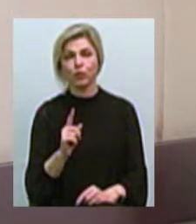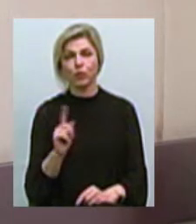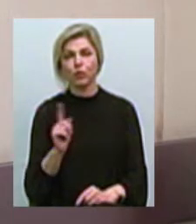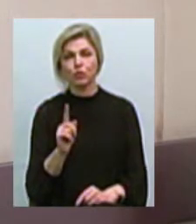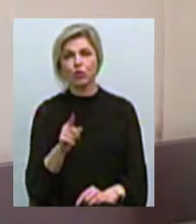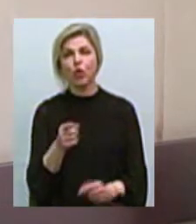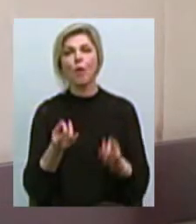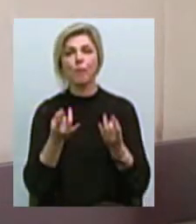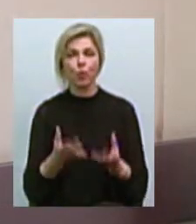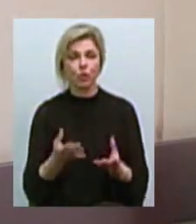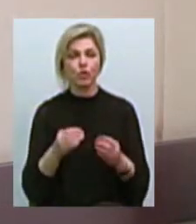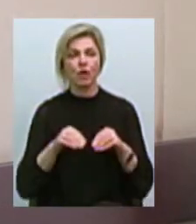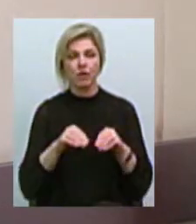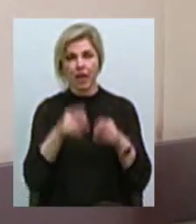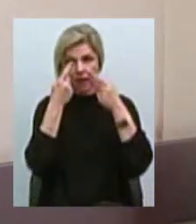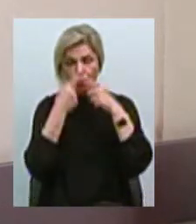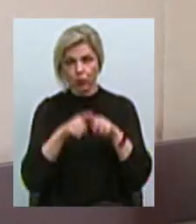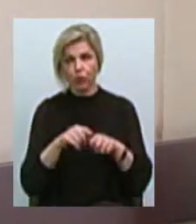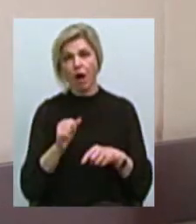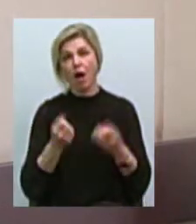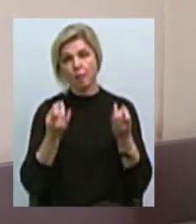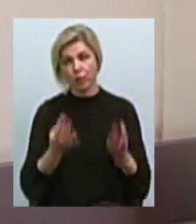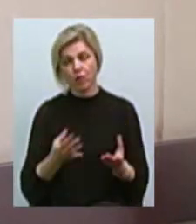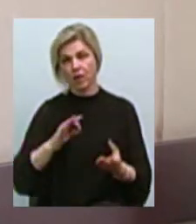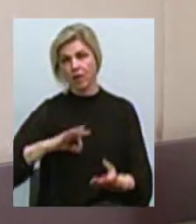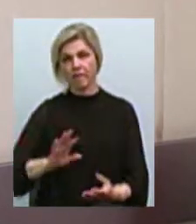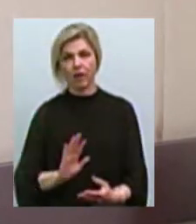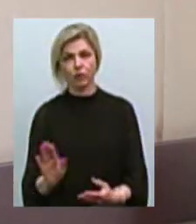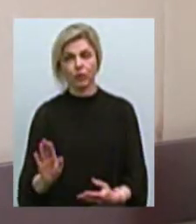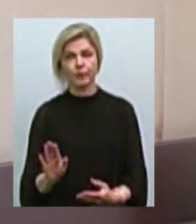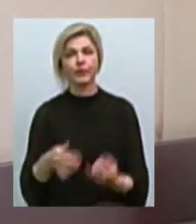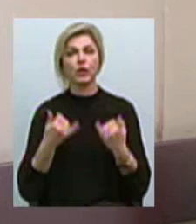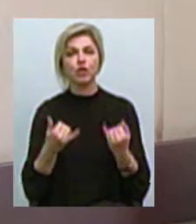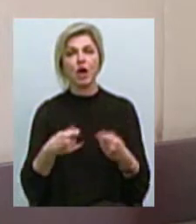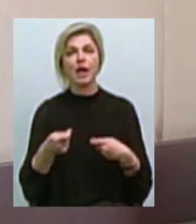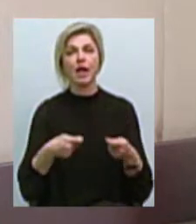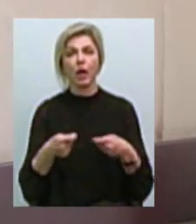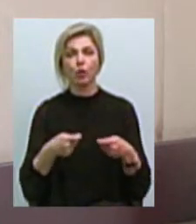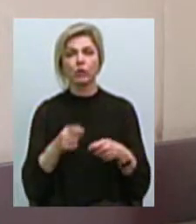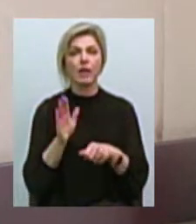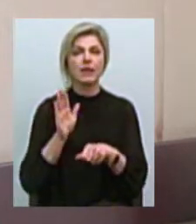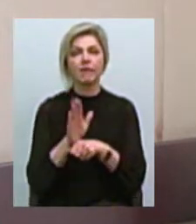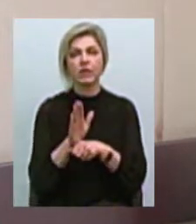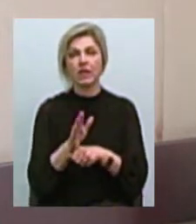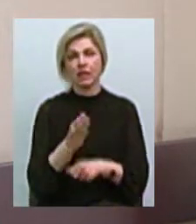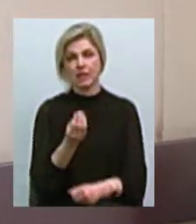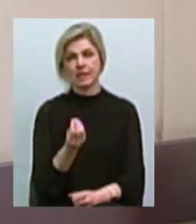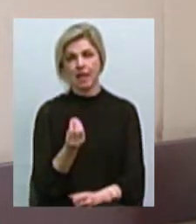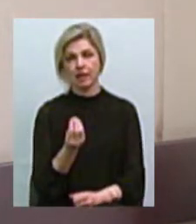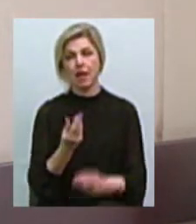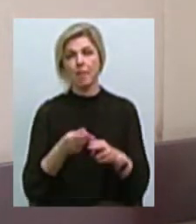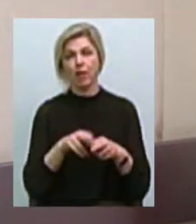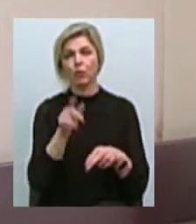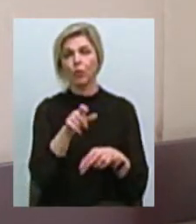прощує, а просто невигідно. Зараз ринок диктує ціни, тому люди